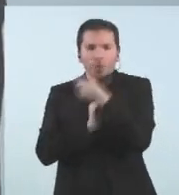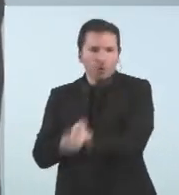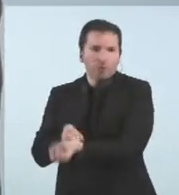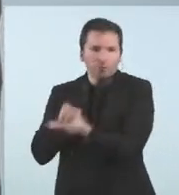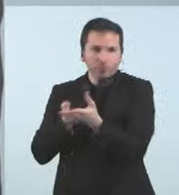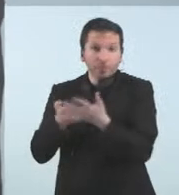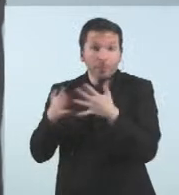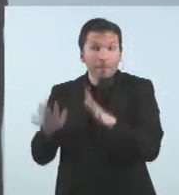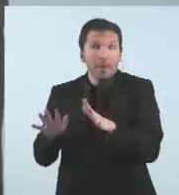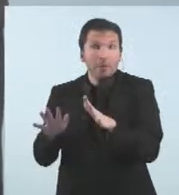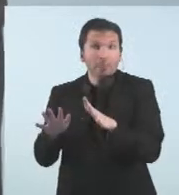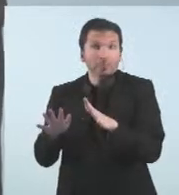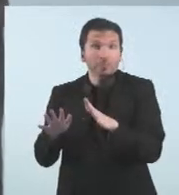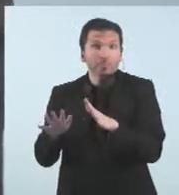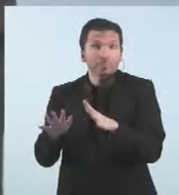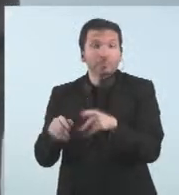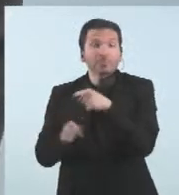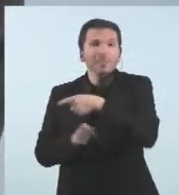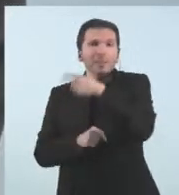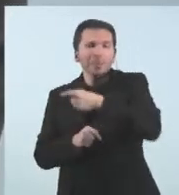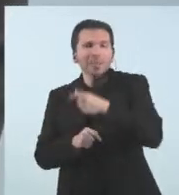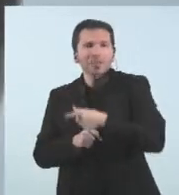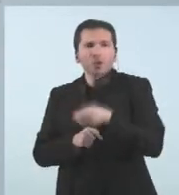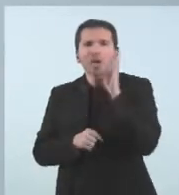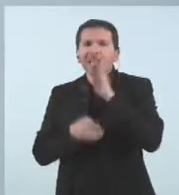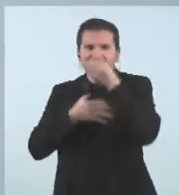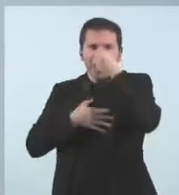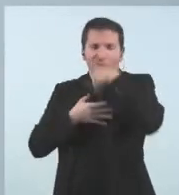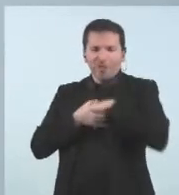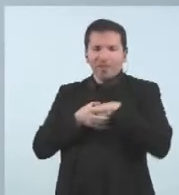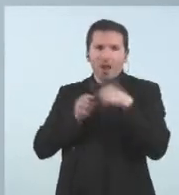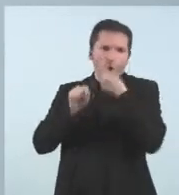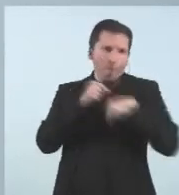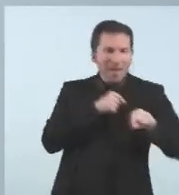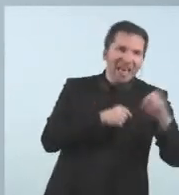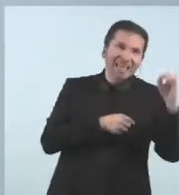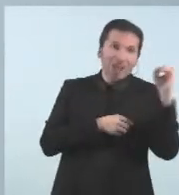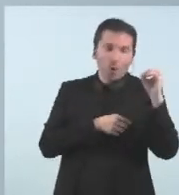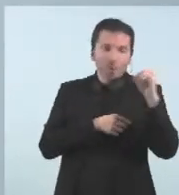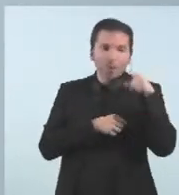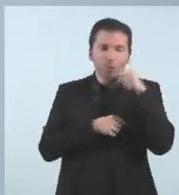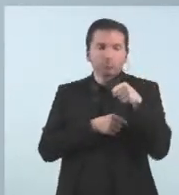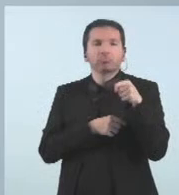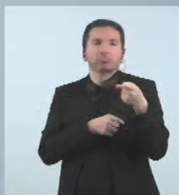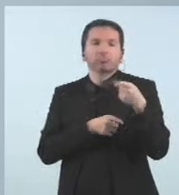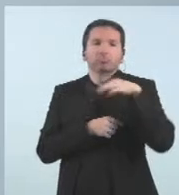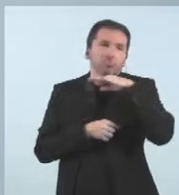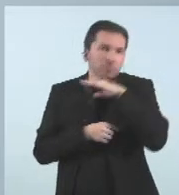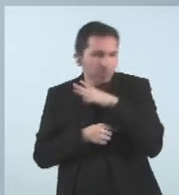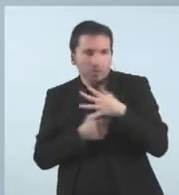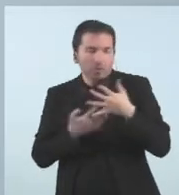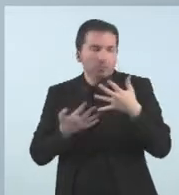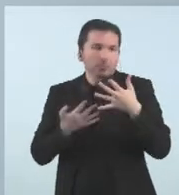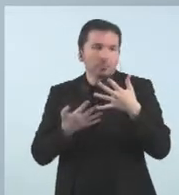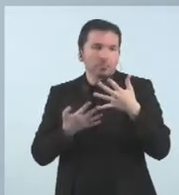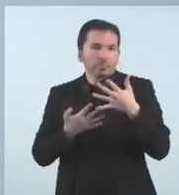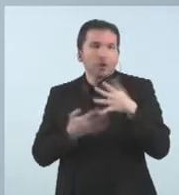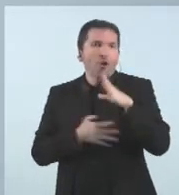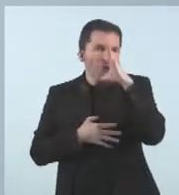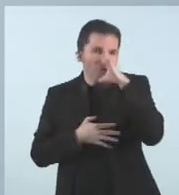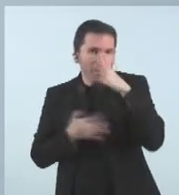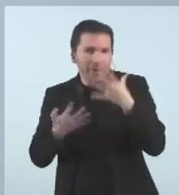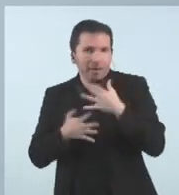passat això els que s'han infectat amb Omicron clarament perquè s'han infectat el gener el febrer el que sigui i que portaven dos dosis